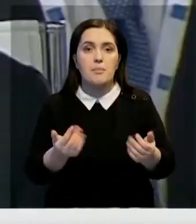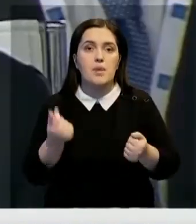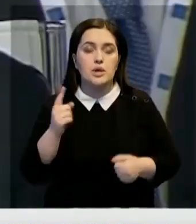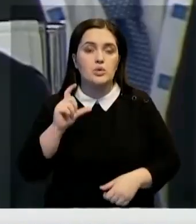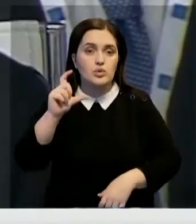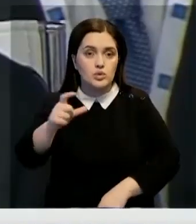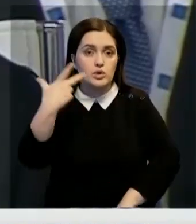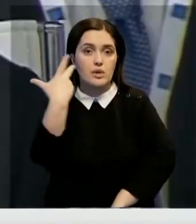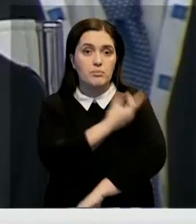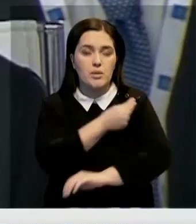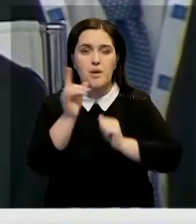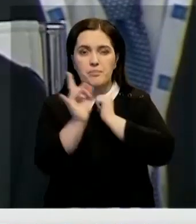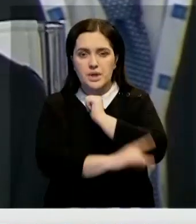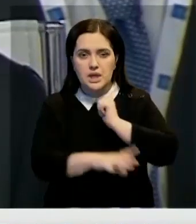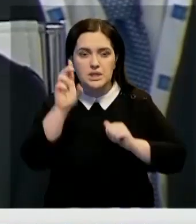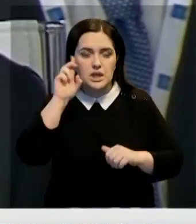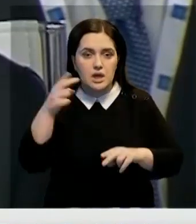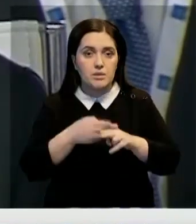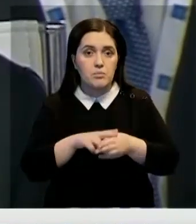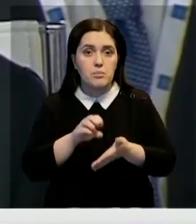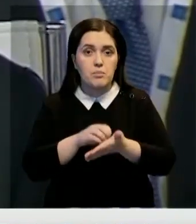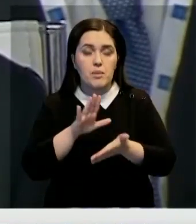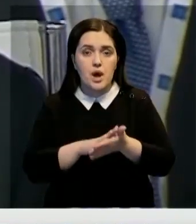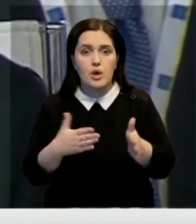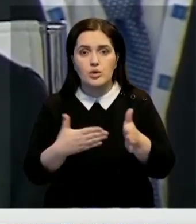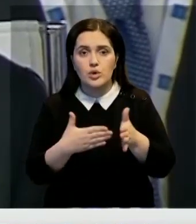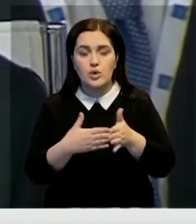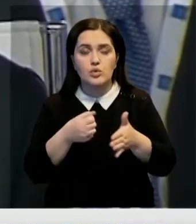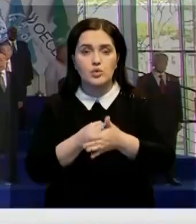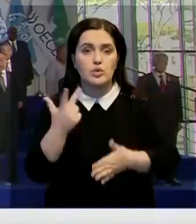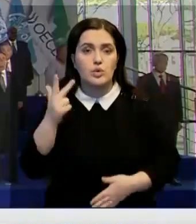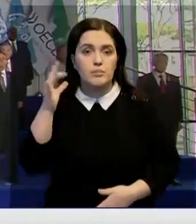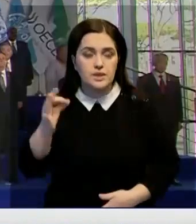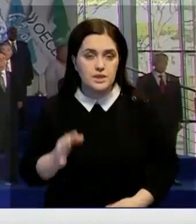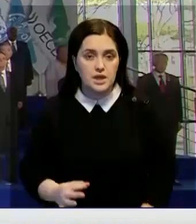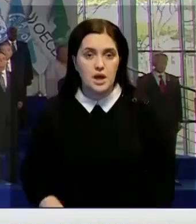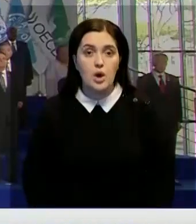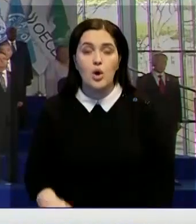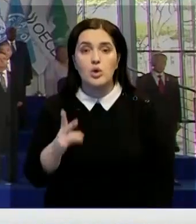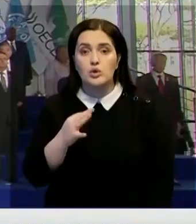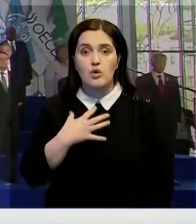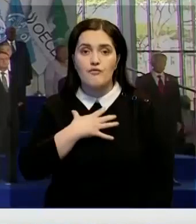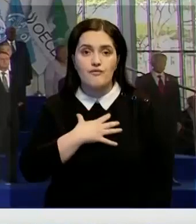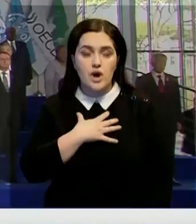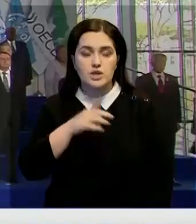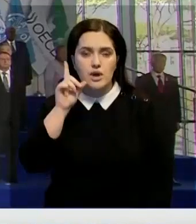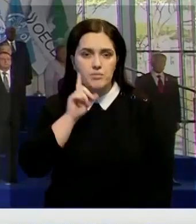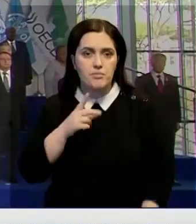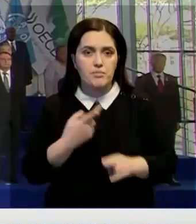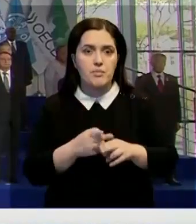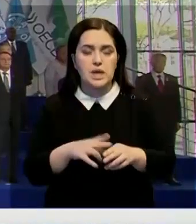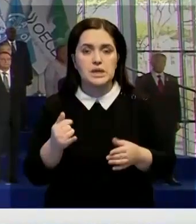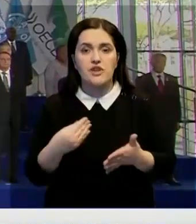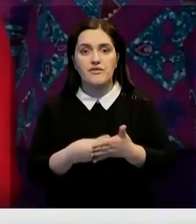препарата. В беднейших странах этот показатель едва доходит до 3%. Но немаловажно благополучно преодолеть и